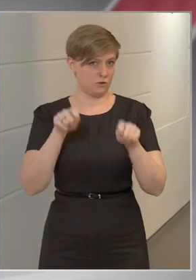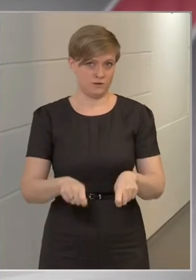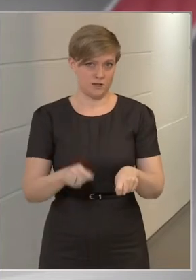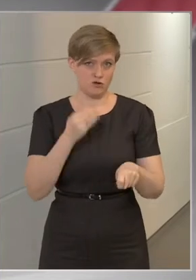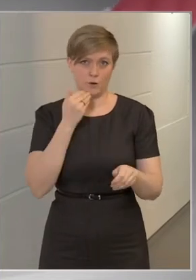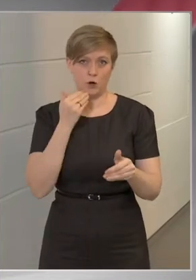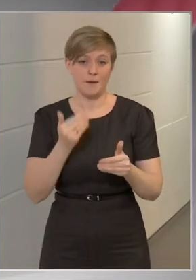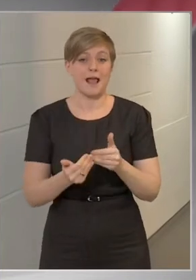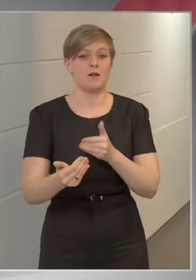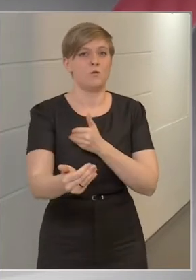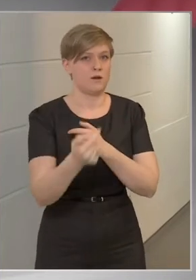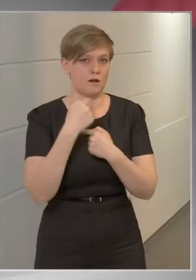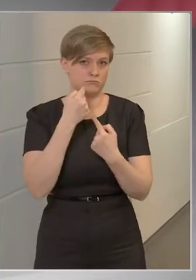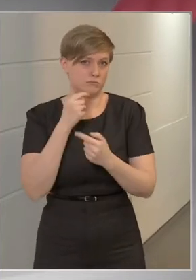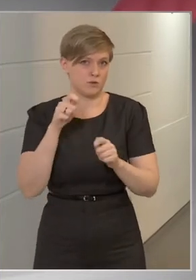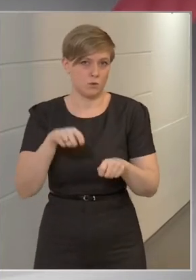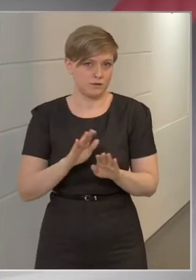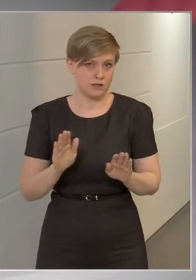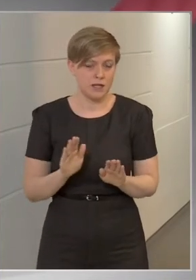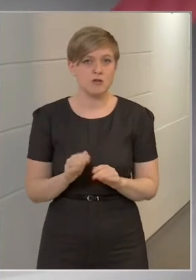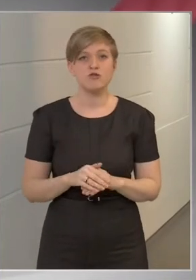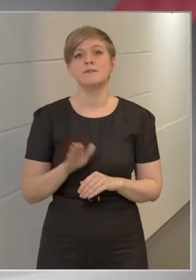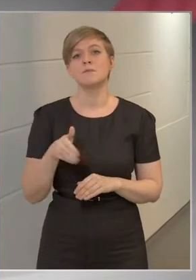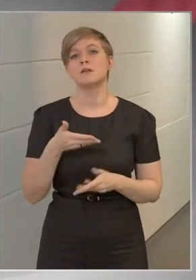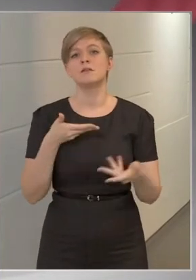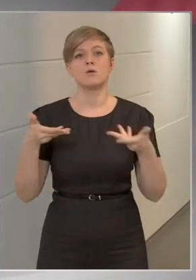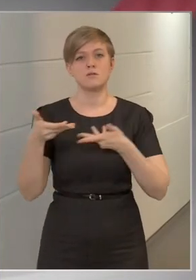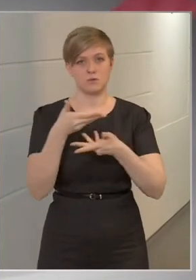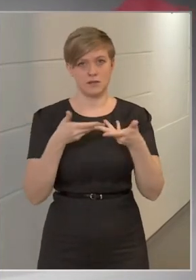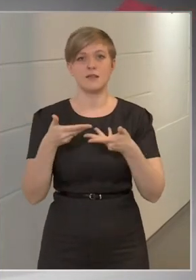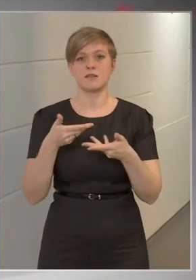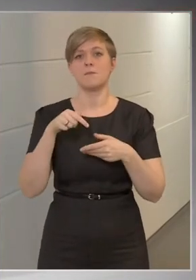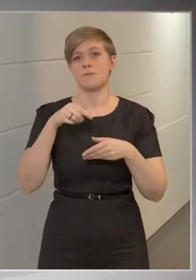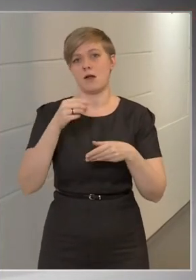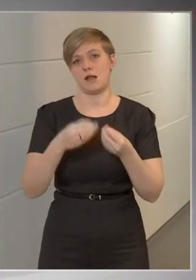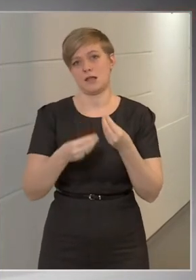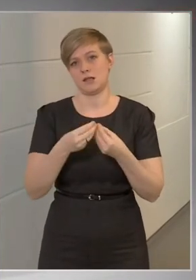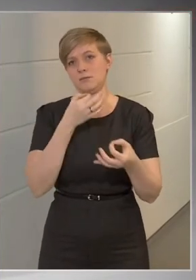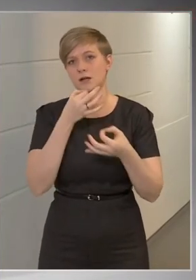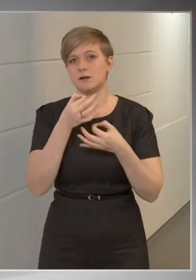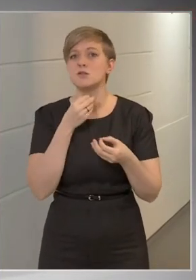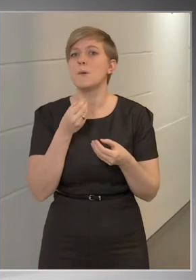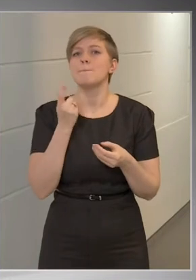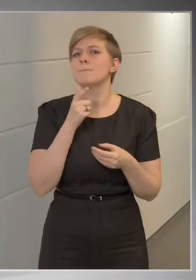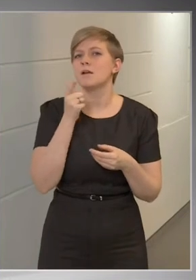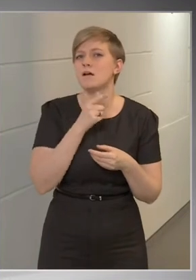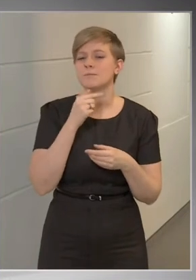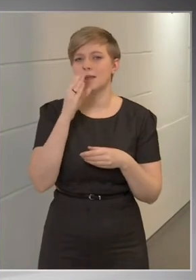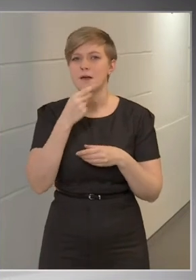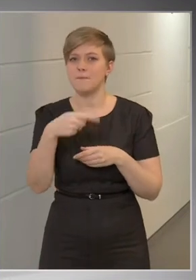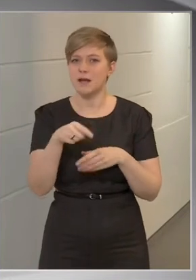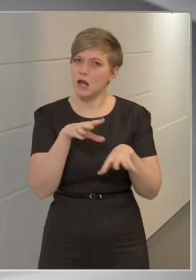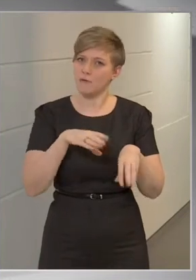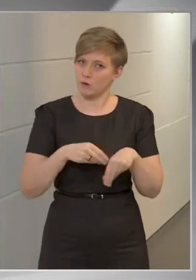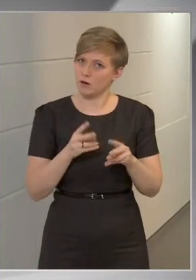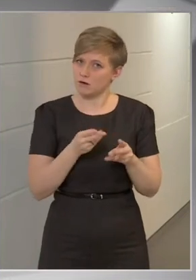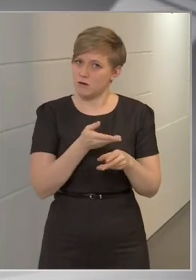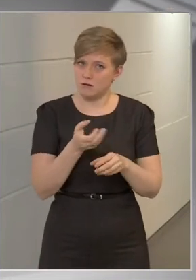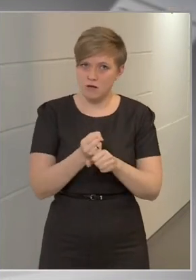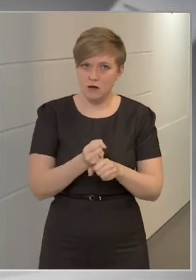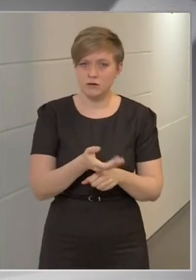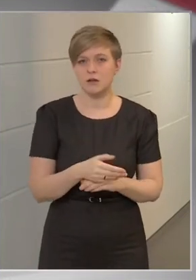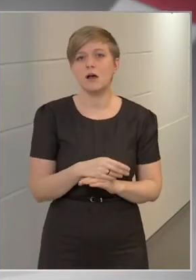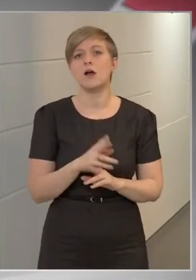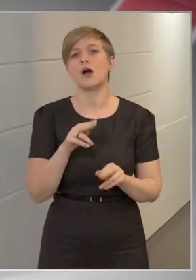nem akarom megerőlegezni a döntést. A nemzeti konzultációban éppen ezért kérdeztük meg azt, hogy mi az, amit az emberek elfogadhatónak tartanak. Akinek